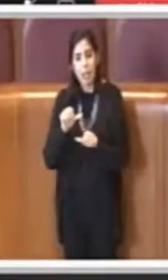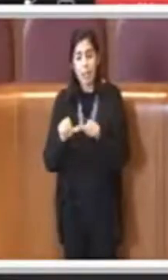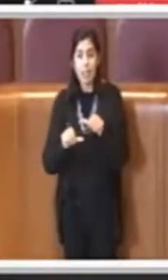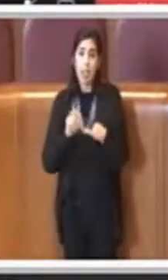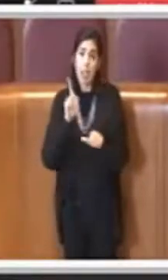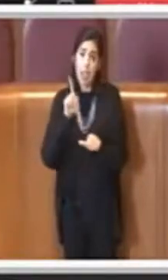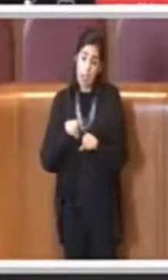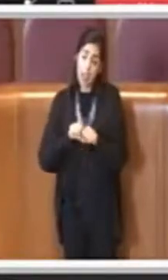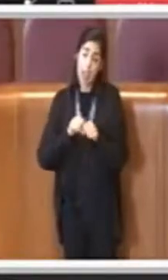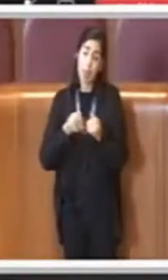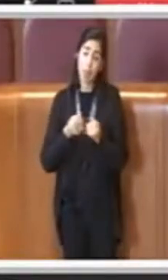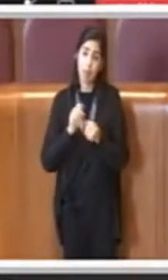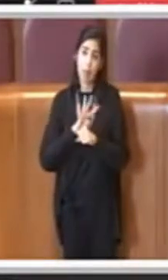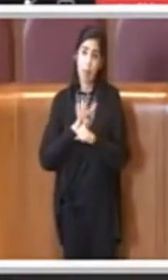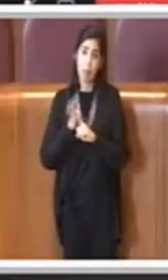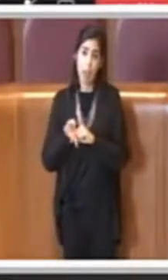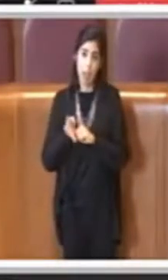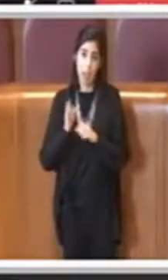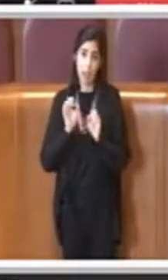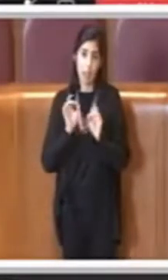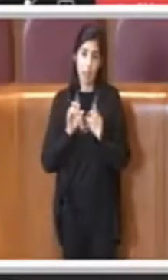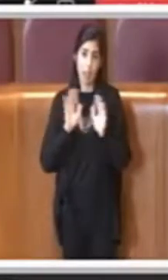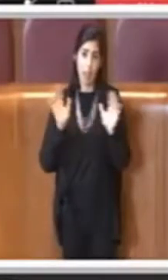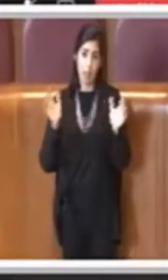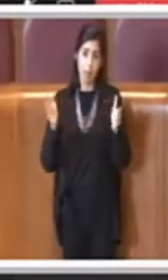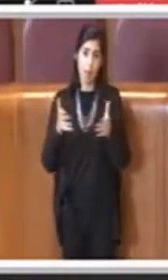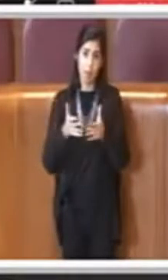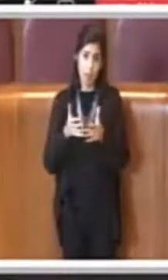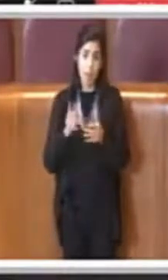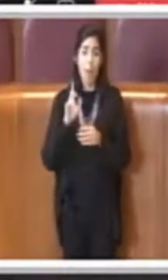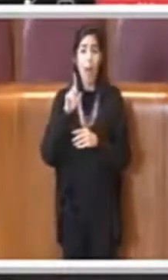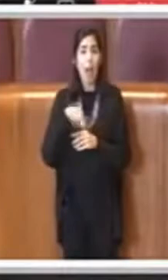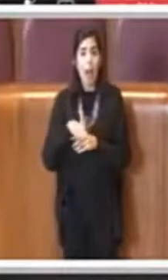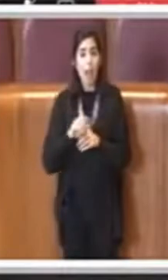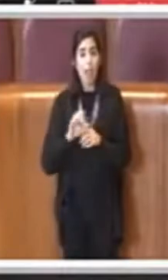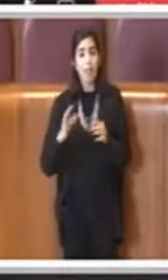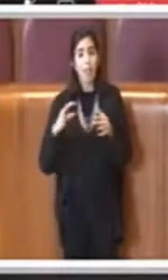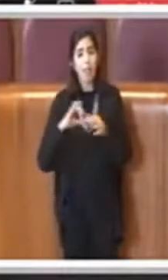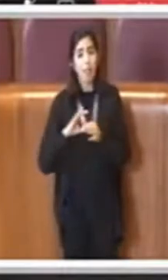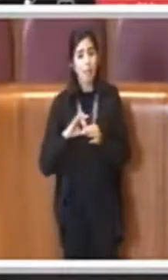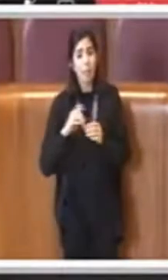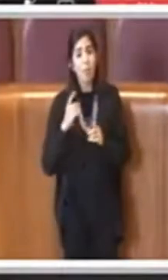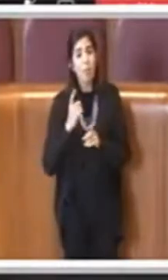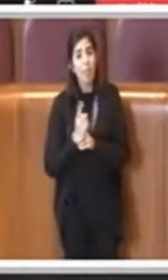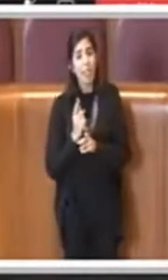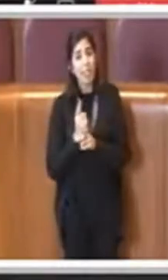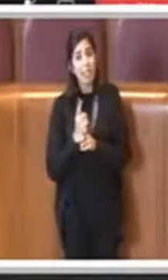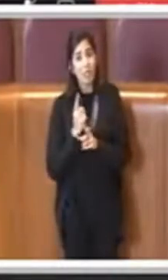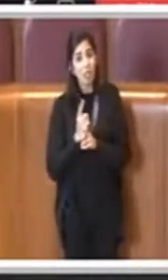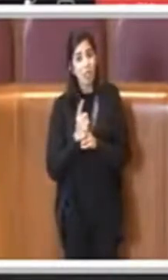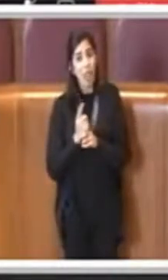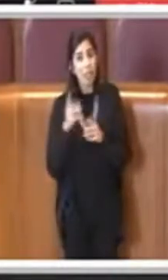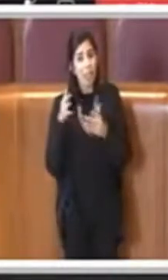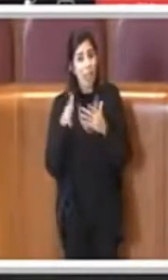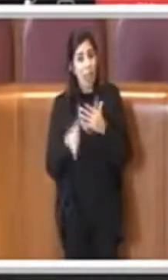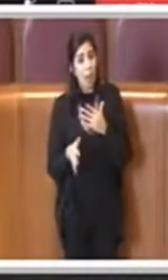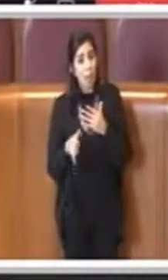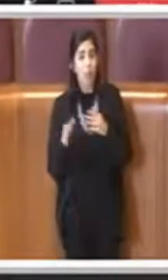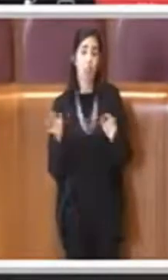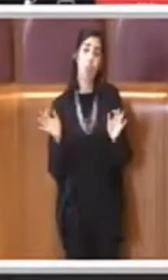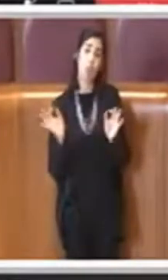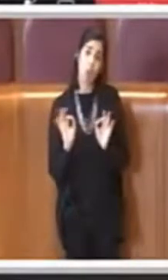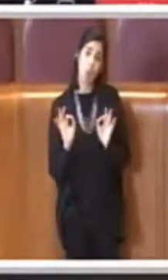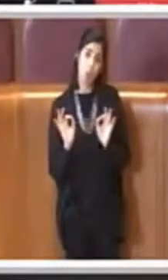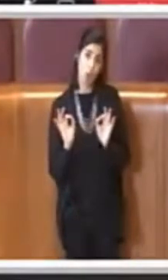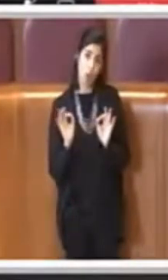della pandemia, ma anche con le esigenze che non sono state approfondite in un modo adeguato,